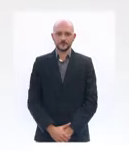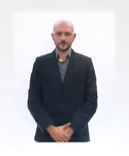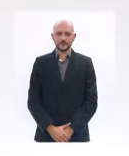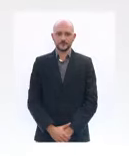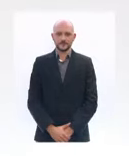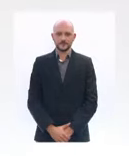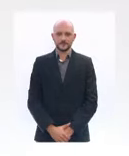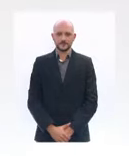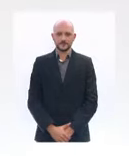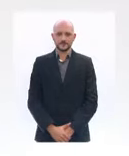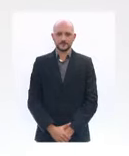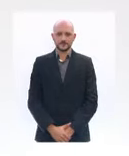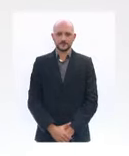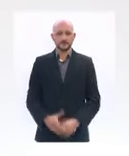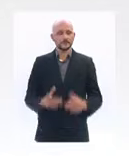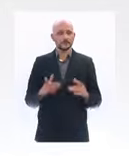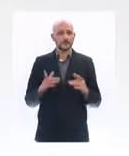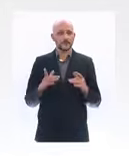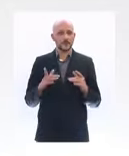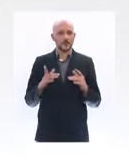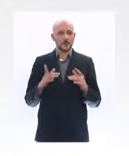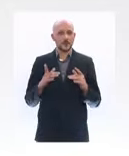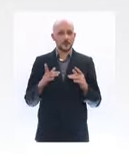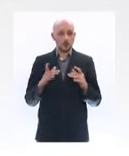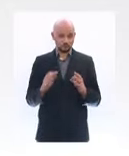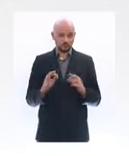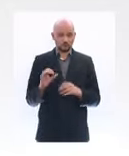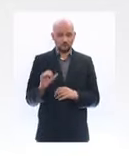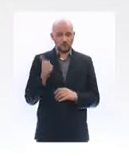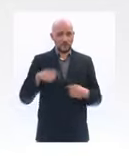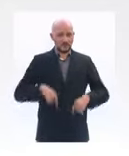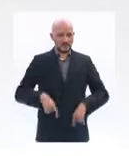Comme vient de le rappeler le Premier ministre,